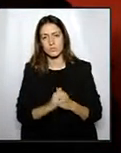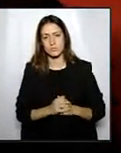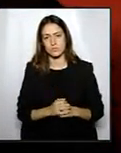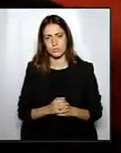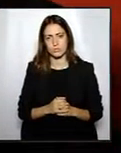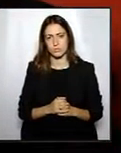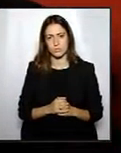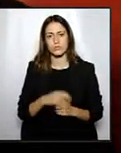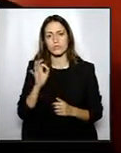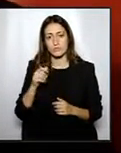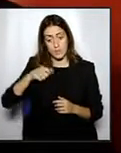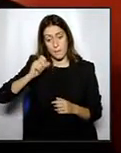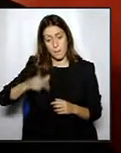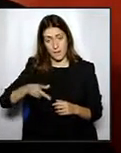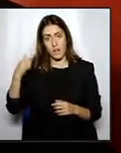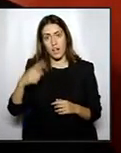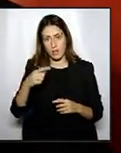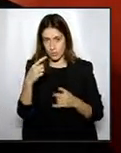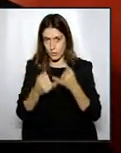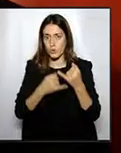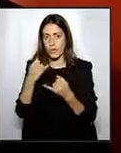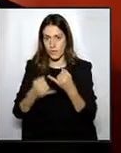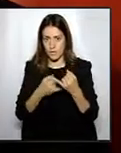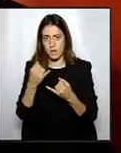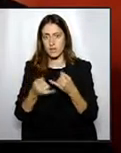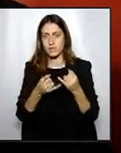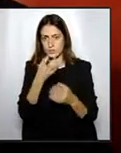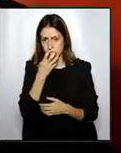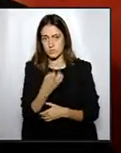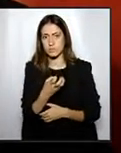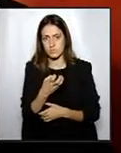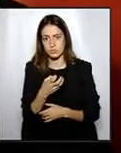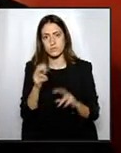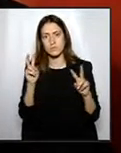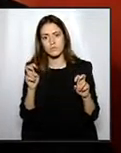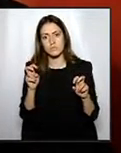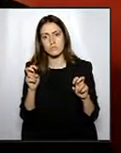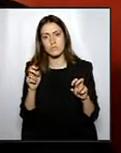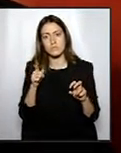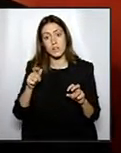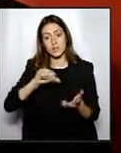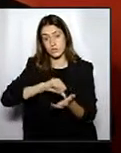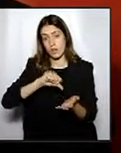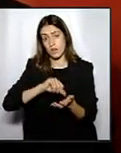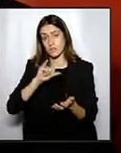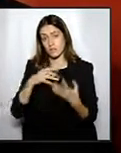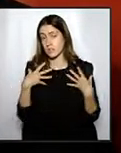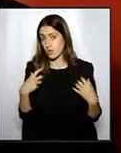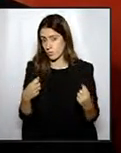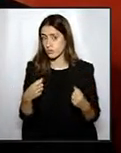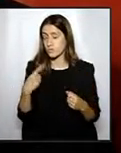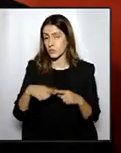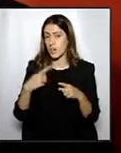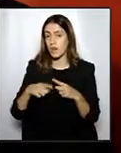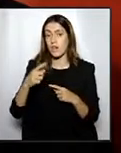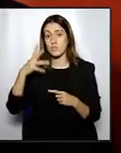la ciutat de Vic, entre altres, té dues problemàtiques molt serioses pel que fa als seus ciutadans i a la seva salut. Fa uns